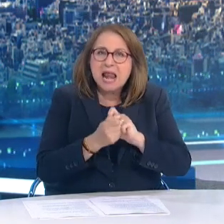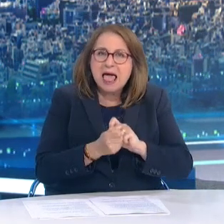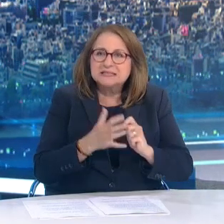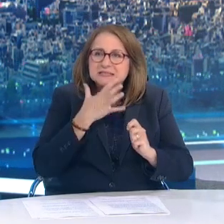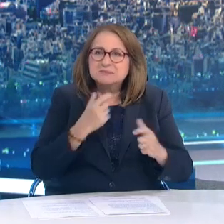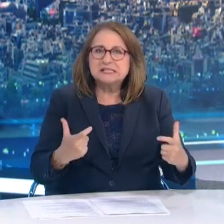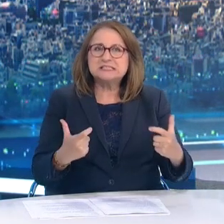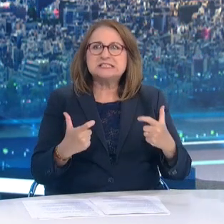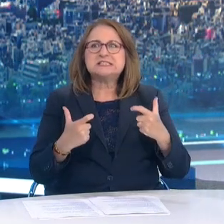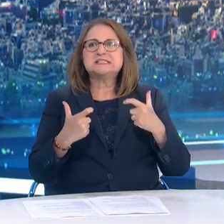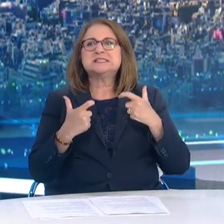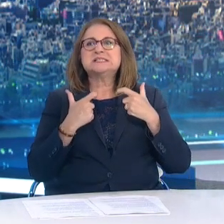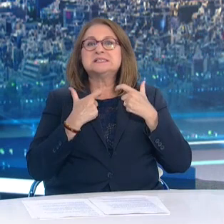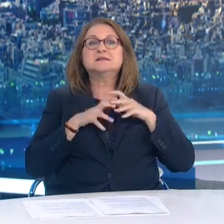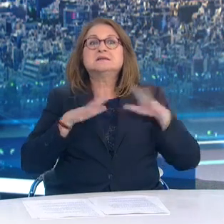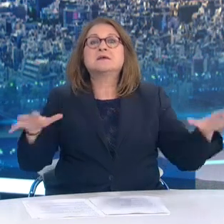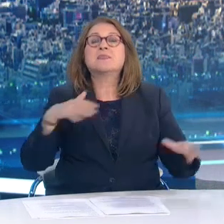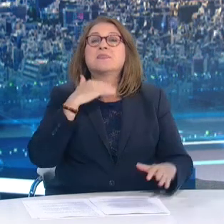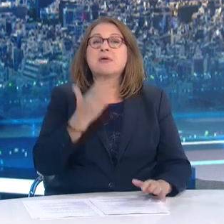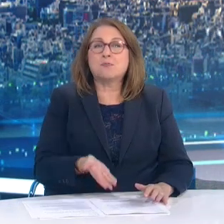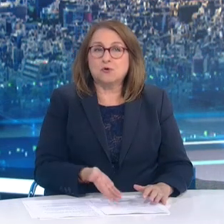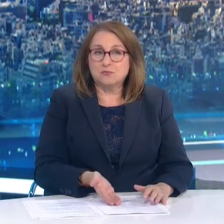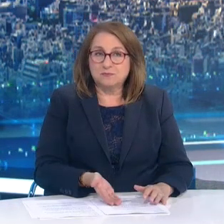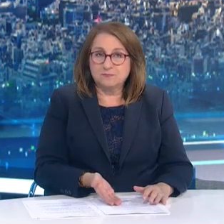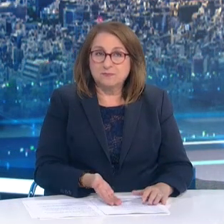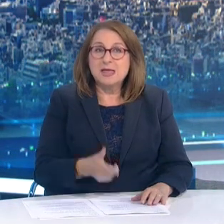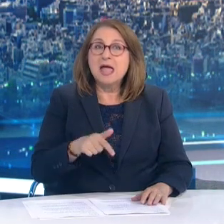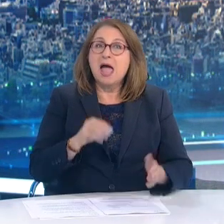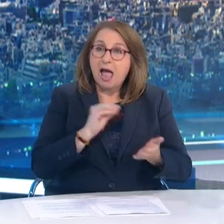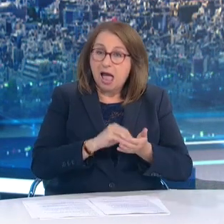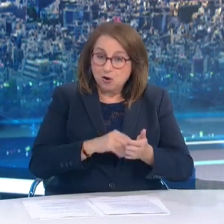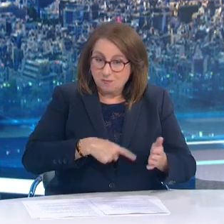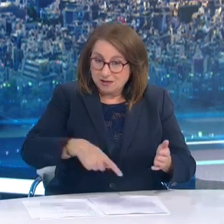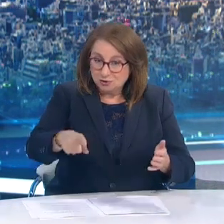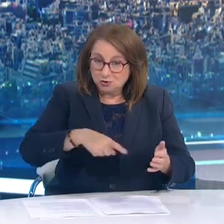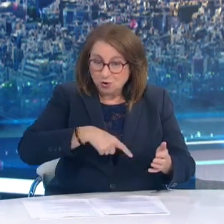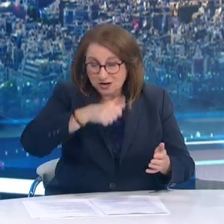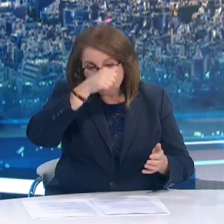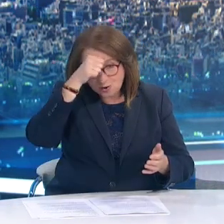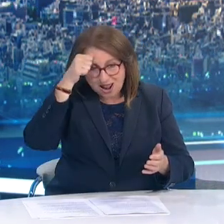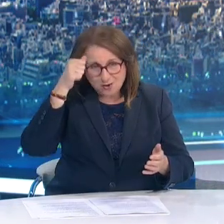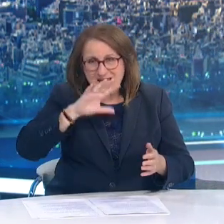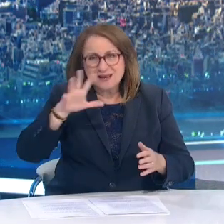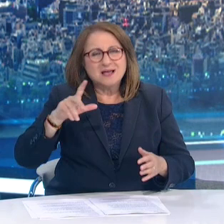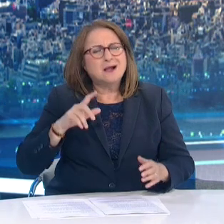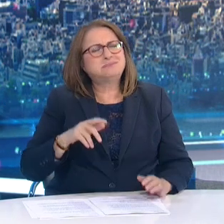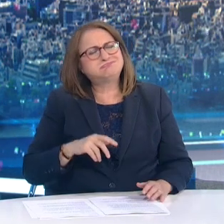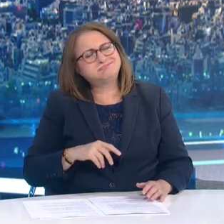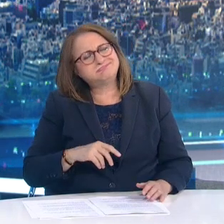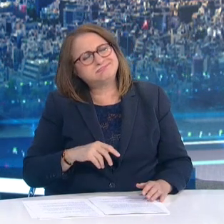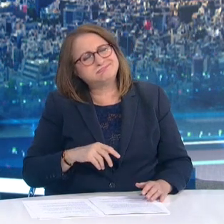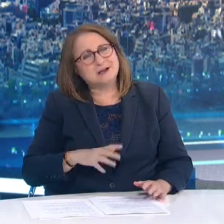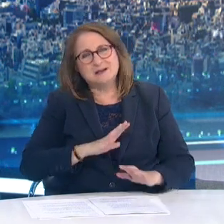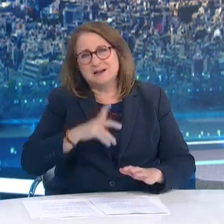ανεμβολίαστους Η ύφεση της πανδημίας είναι και η καλοκαιρινή ραστόνη Δεν πρέπει να μας δημιουργήσουν την ψευδέστηση